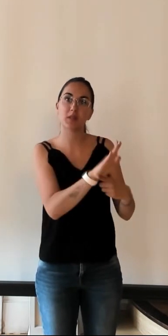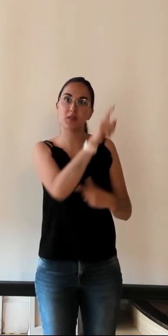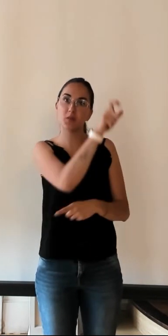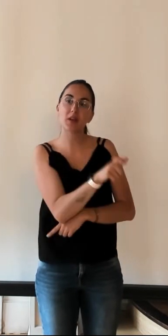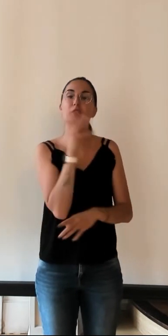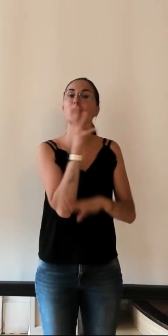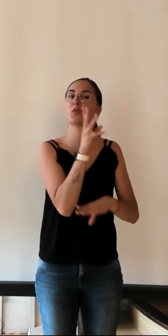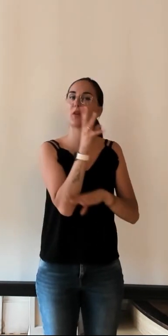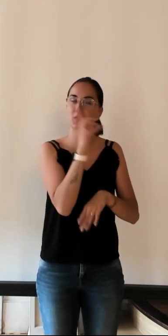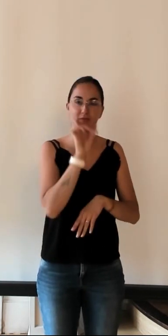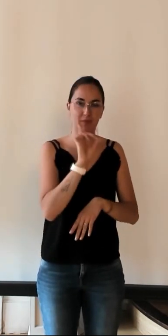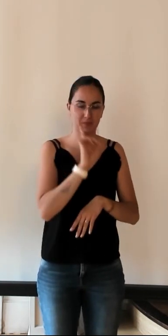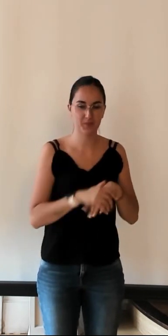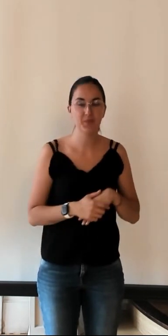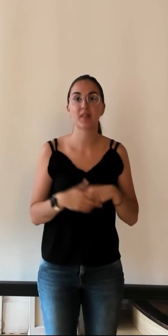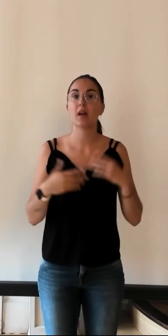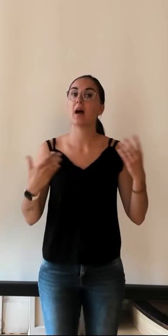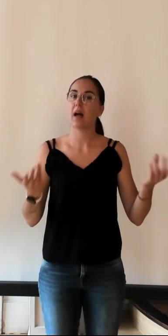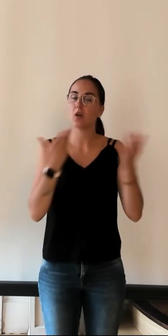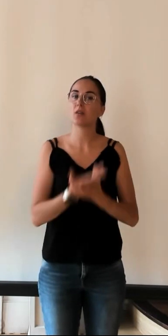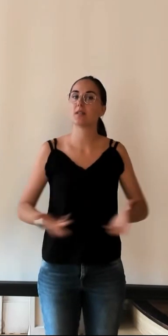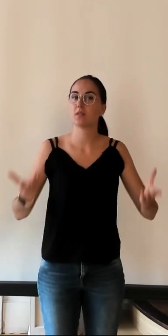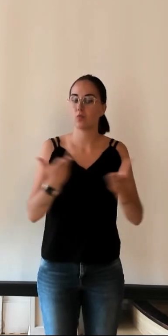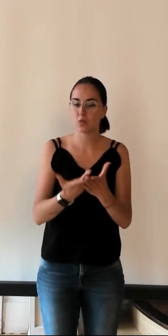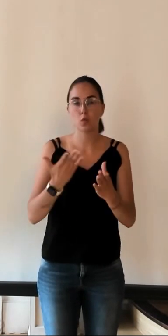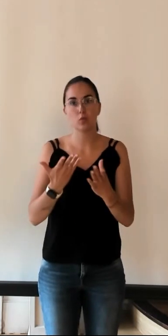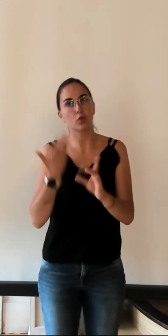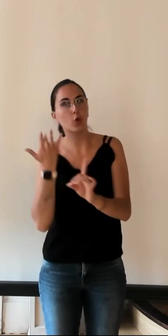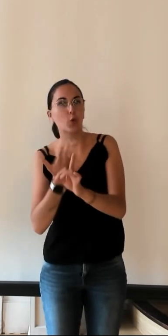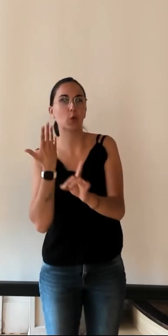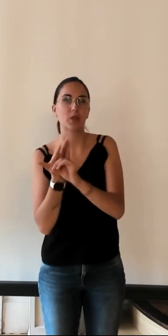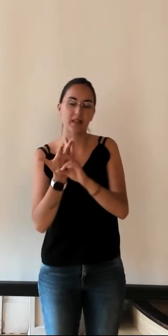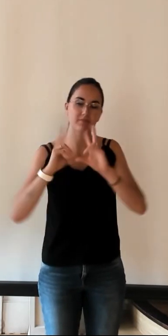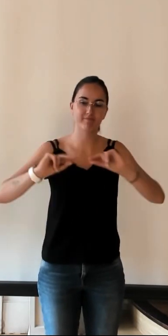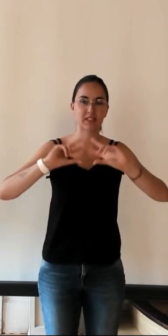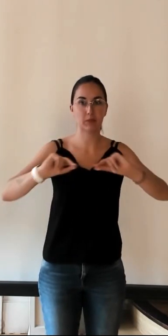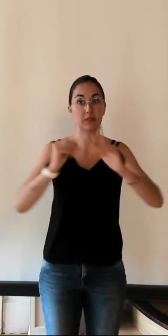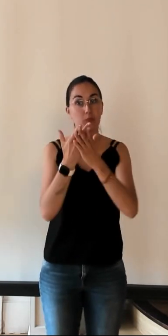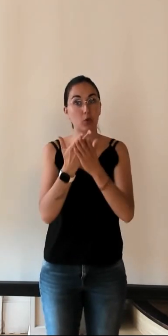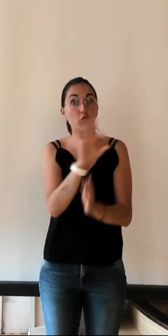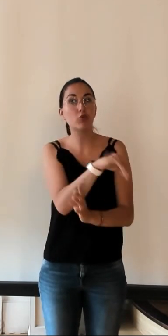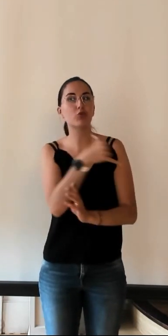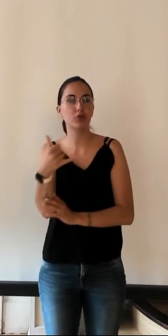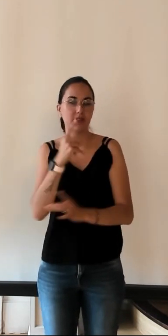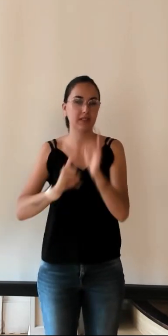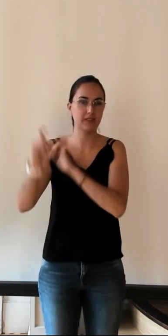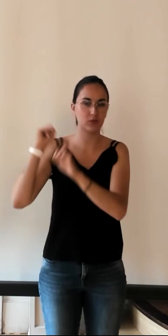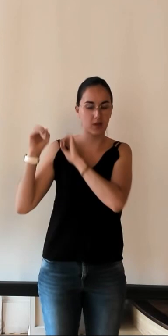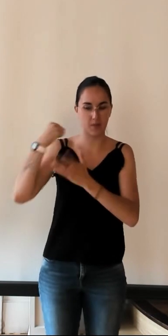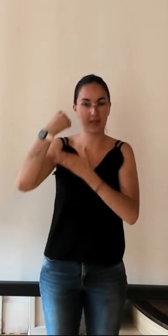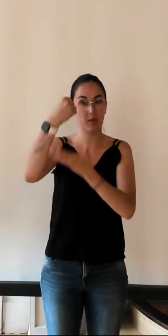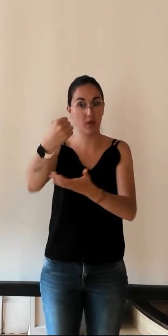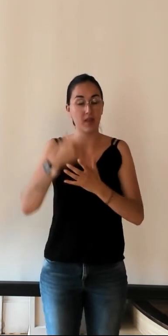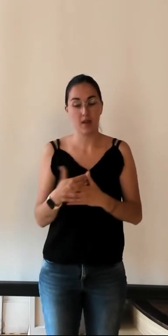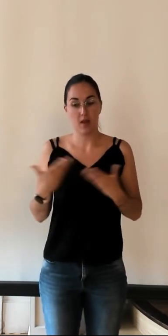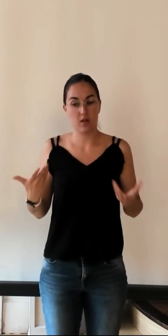Tout d'abord, situer le contexte du cycle des conférences des Jeudis de l'Histoire et du Patrimoine. Alors, ce cycle a